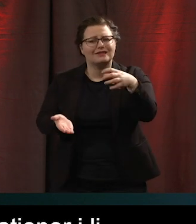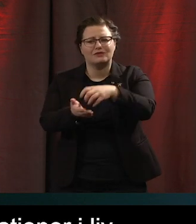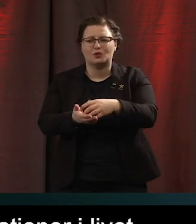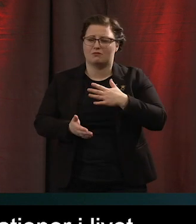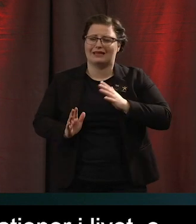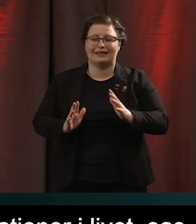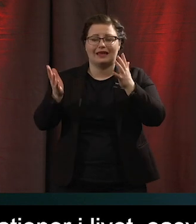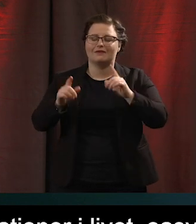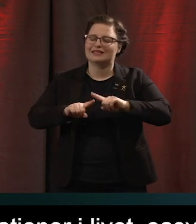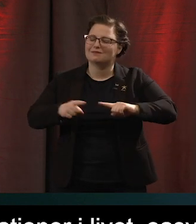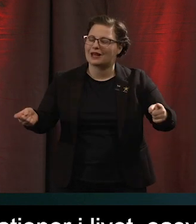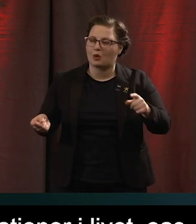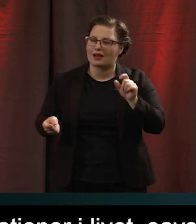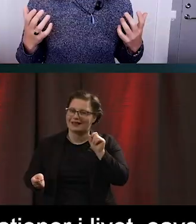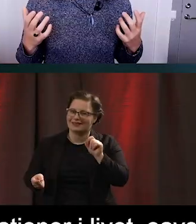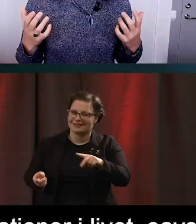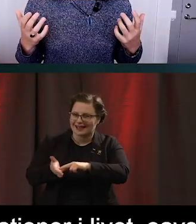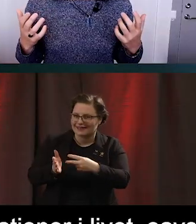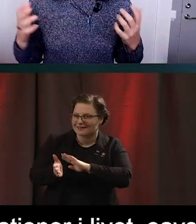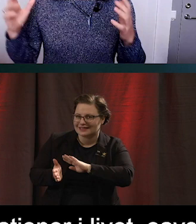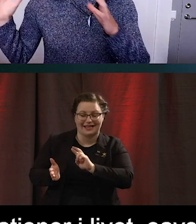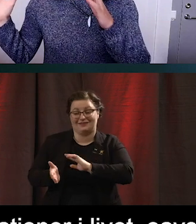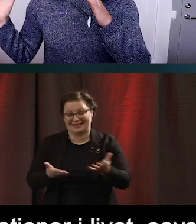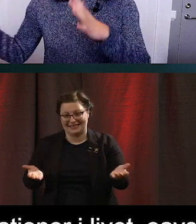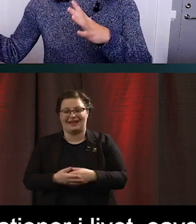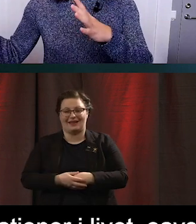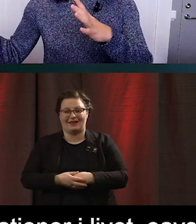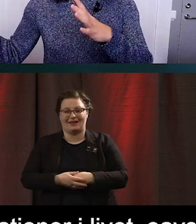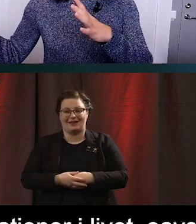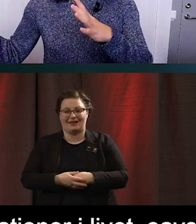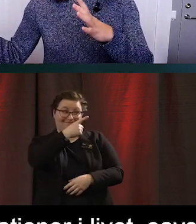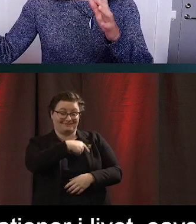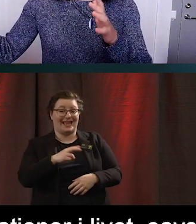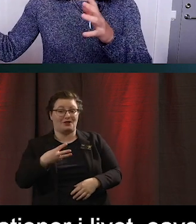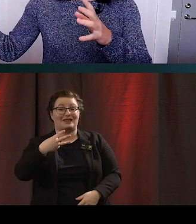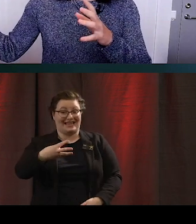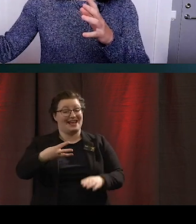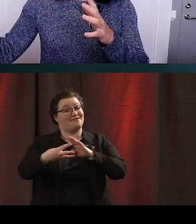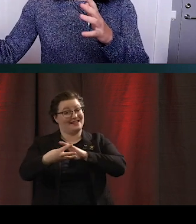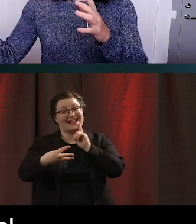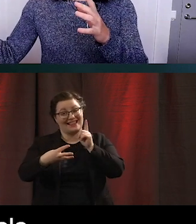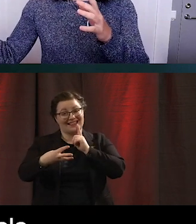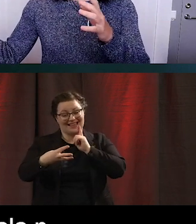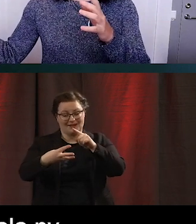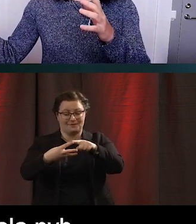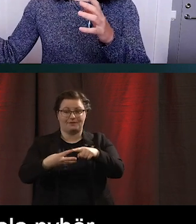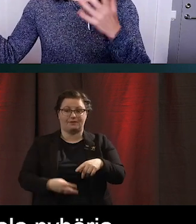och oavsett teknik så kommer vi i de allra flesta fall att ha att göra med totala nybörjare som